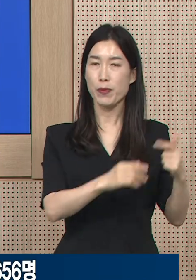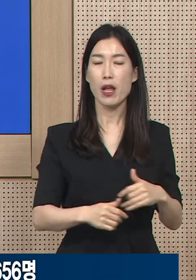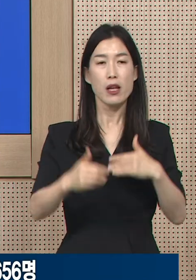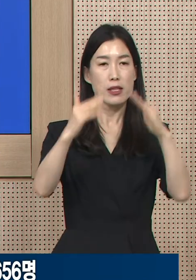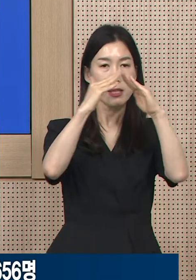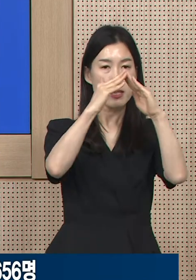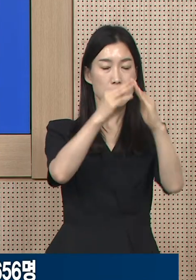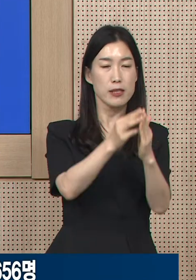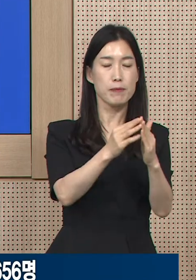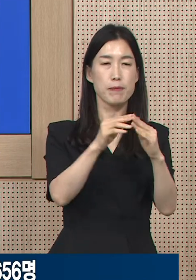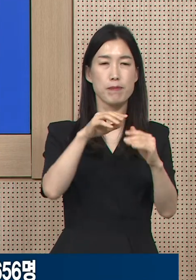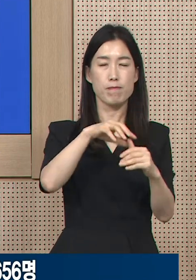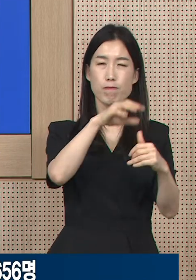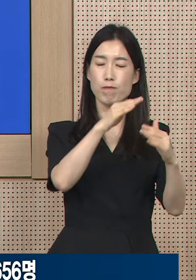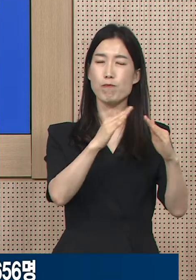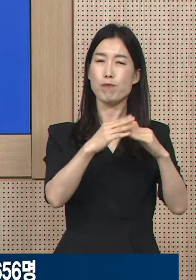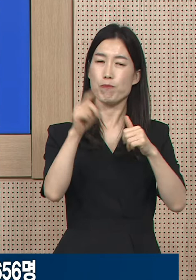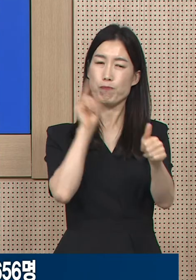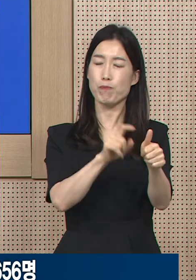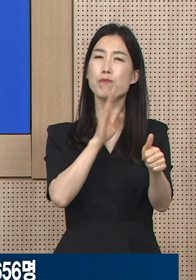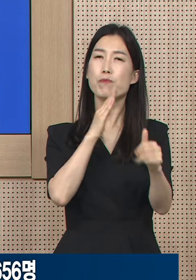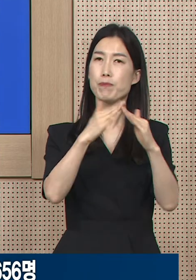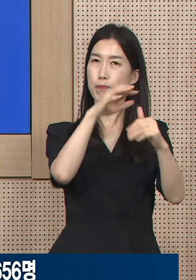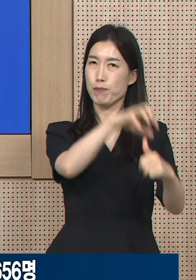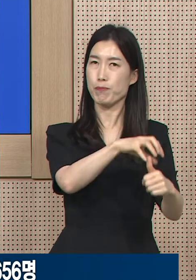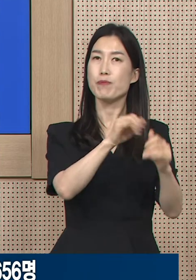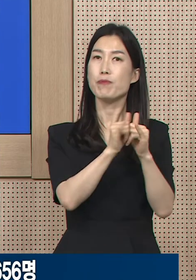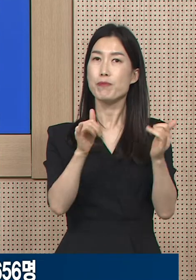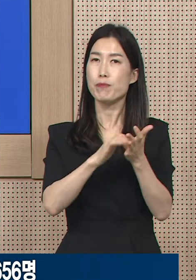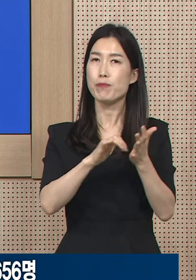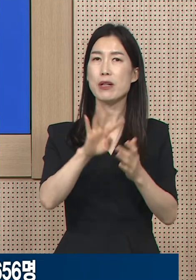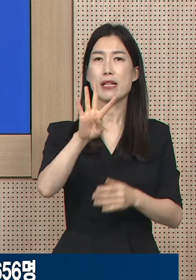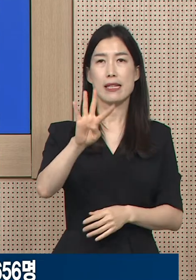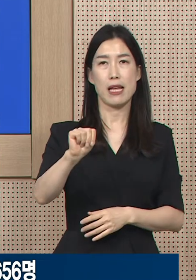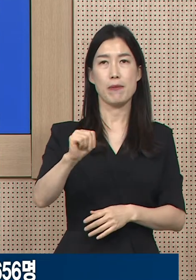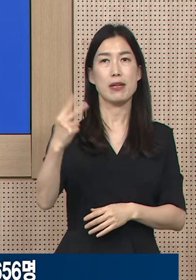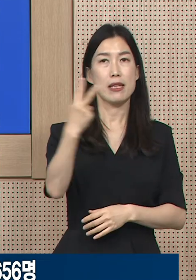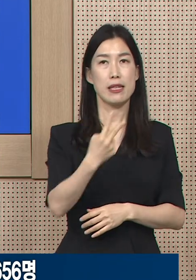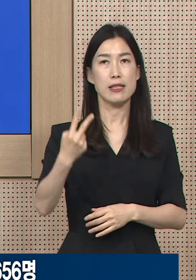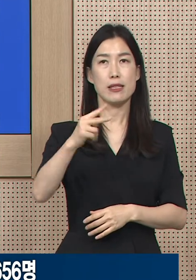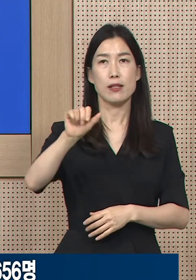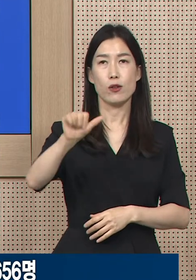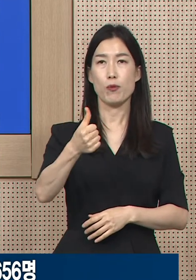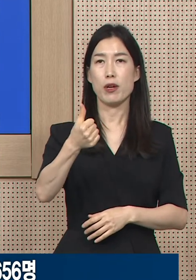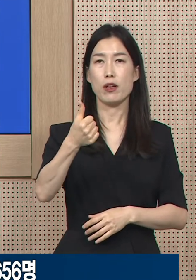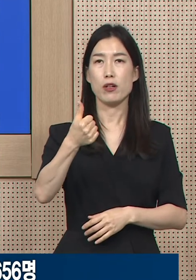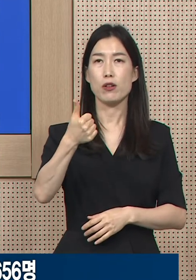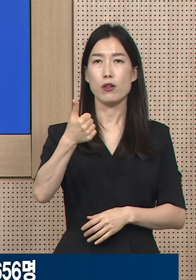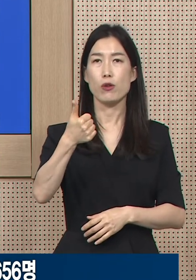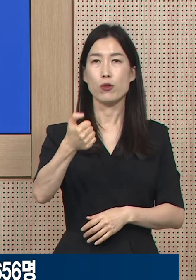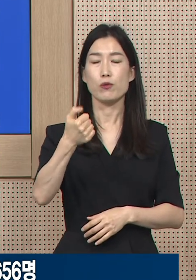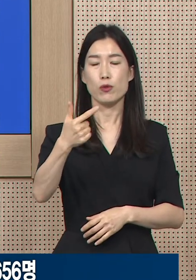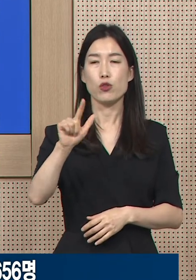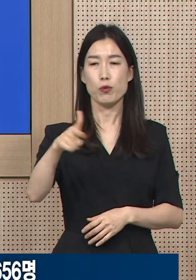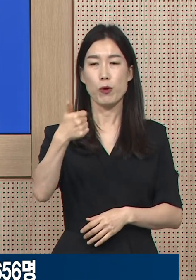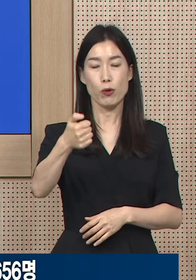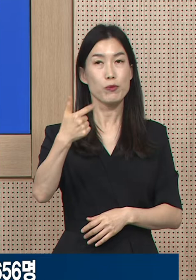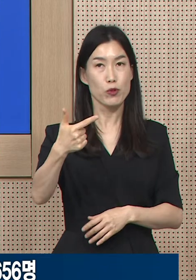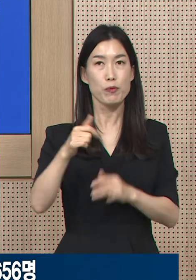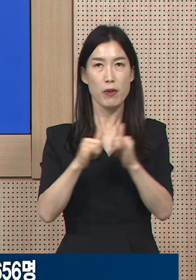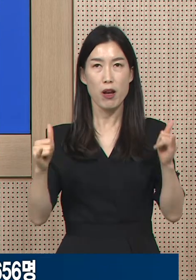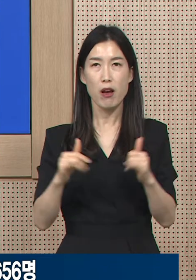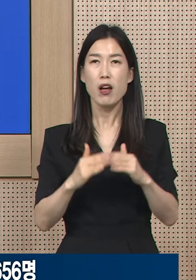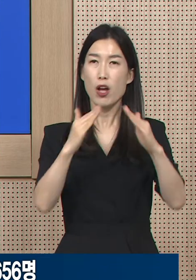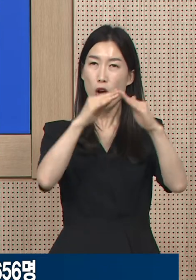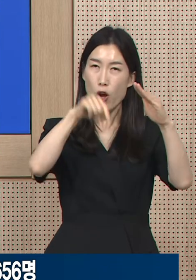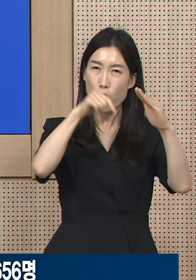기준에 도내 재택치료 환자는 4만 2,656명입니다. 재택치료 대상자 중 집중관리구는 1